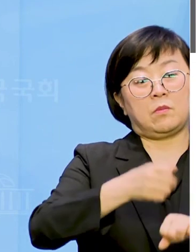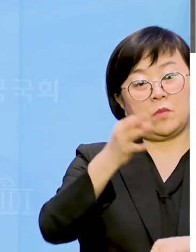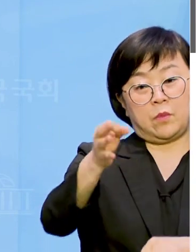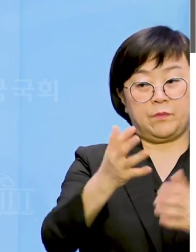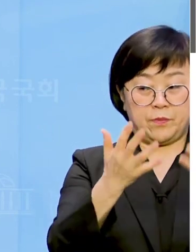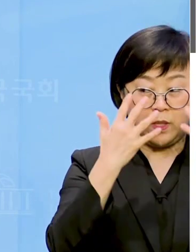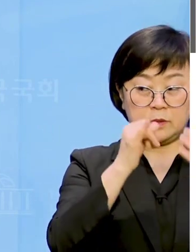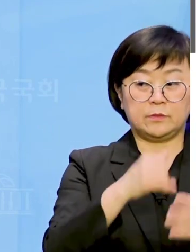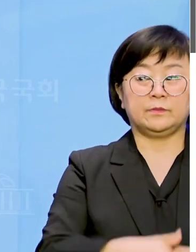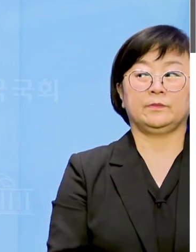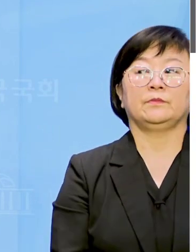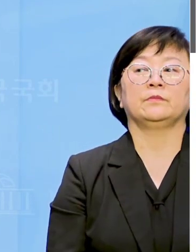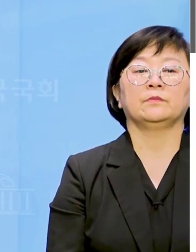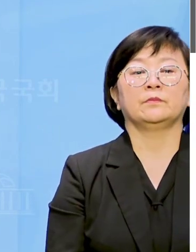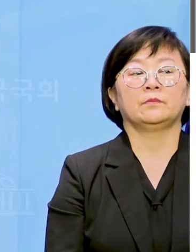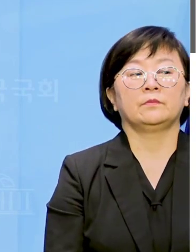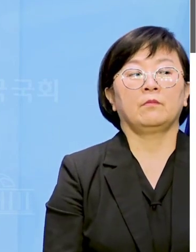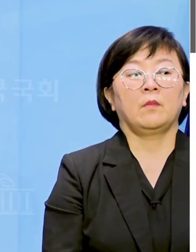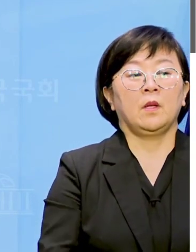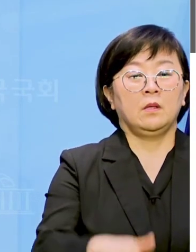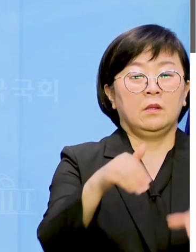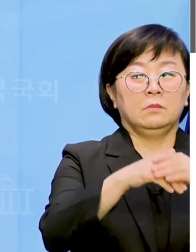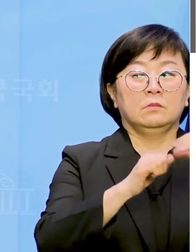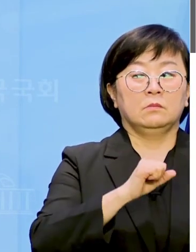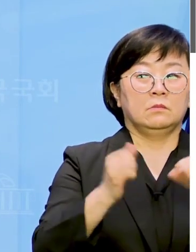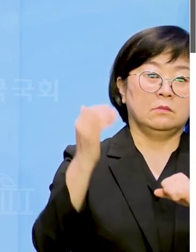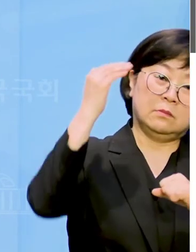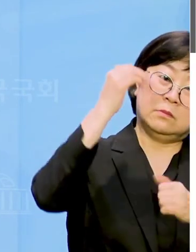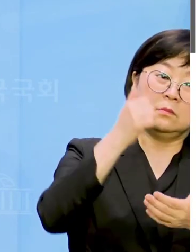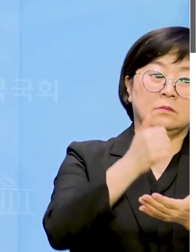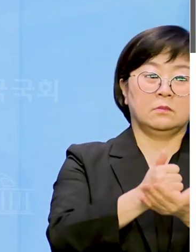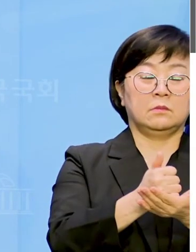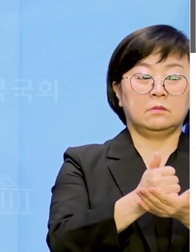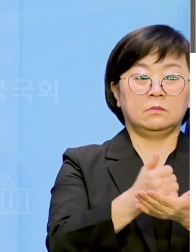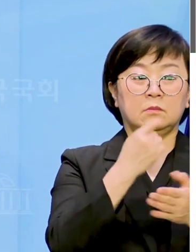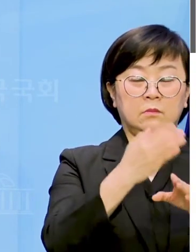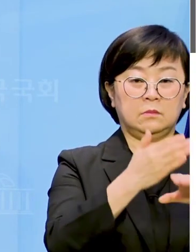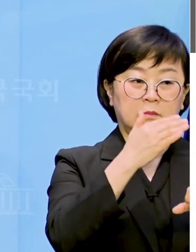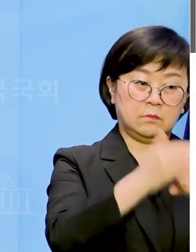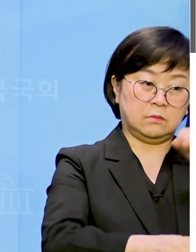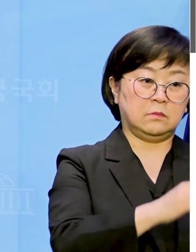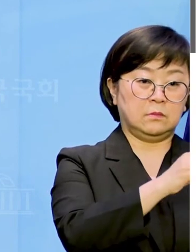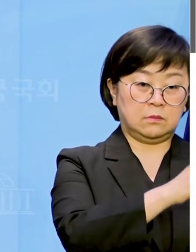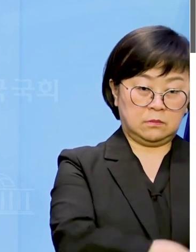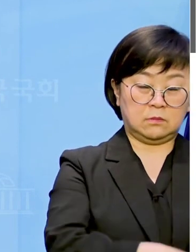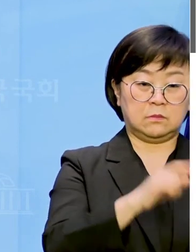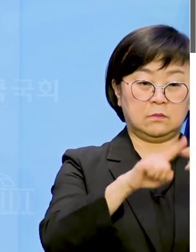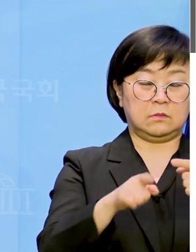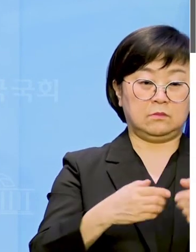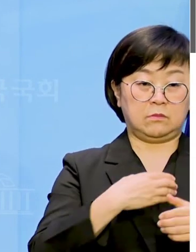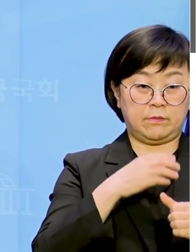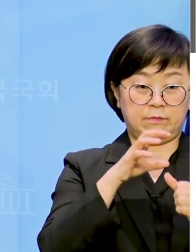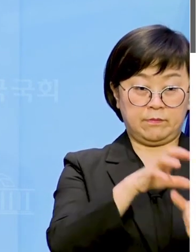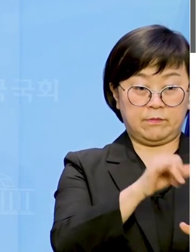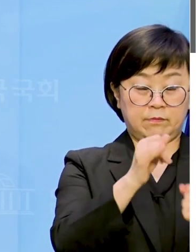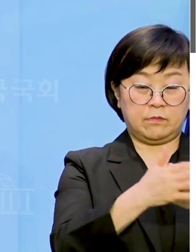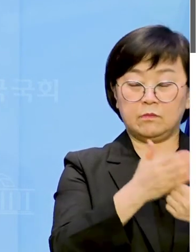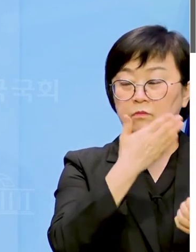처하여지게 됩니다. 선거운동 방해죄는 민주주의의 근간을 위협하는